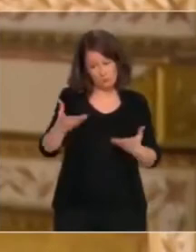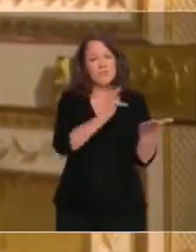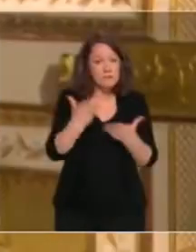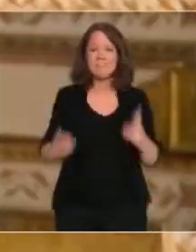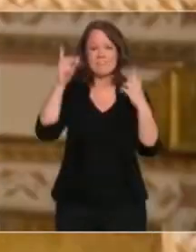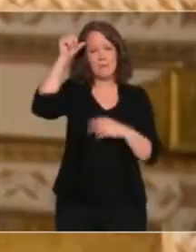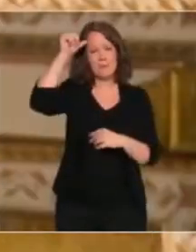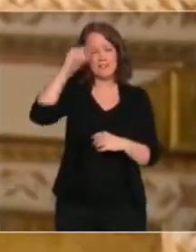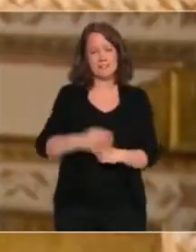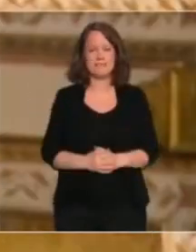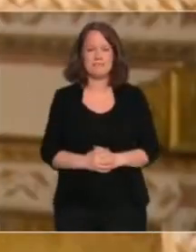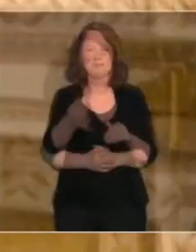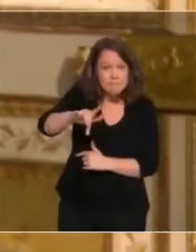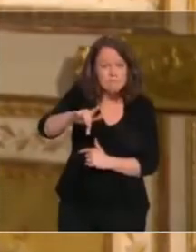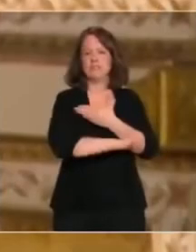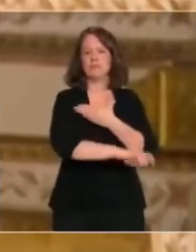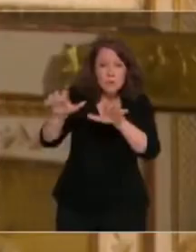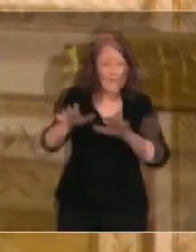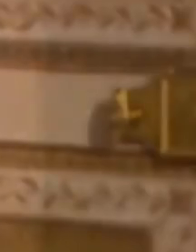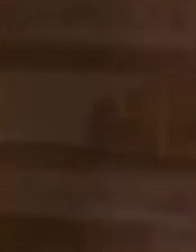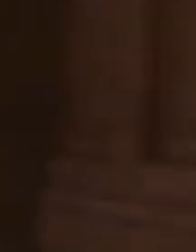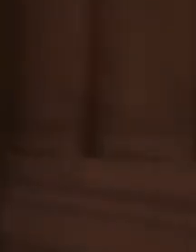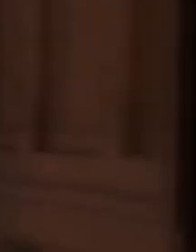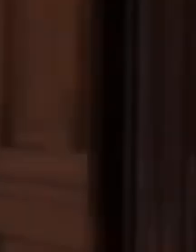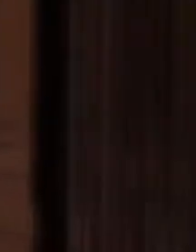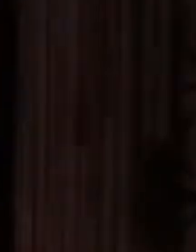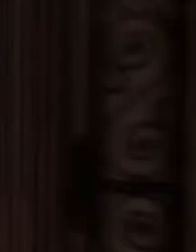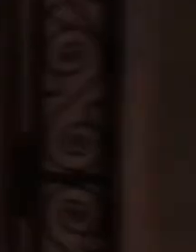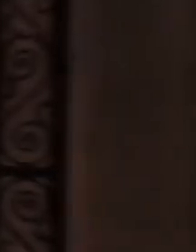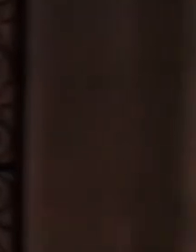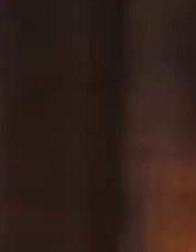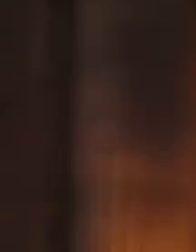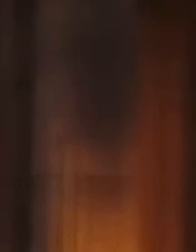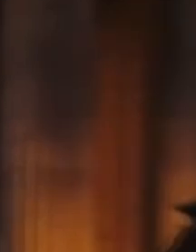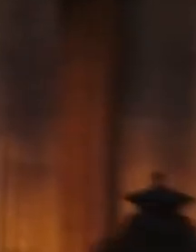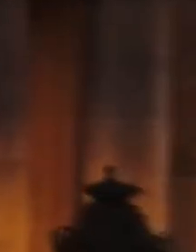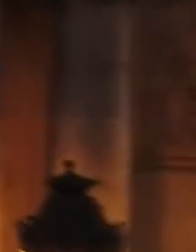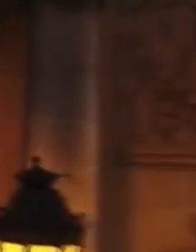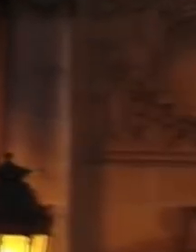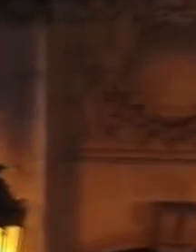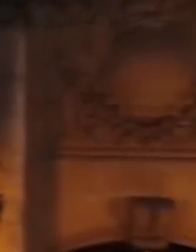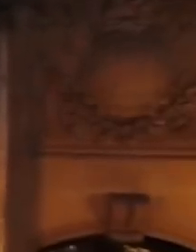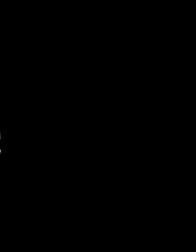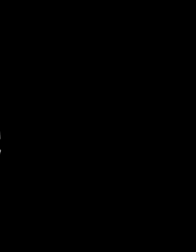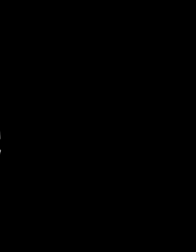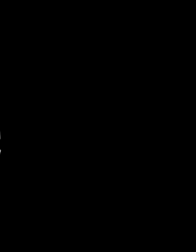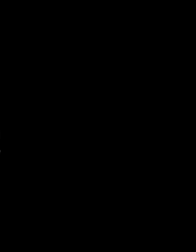Vive l'énergie. Vive l'internationalisme. Pour être heureux vraiment, il faut plus le gouvernement.